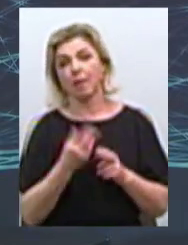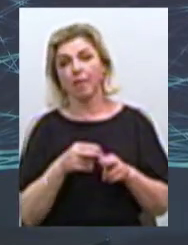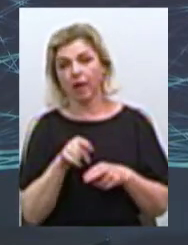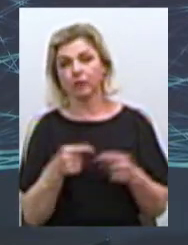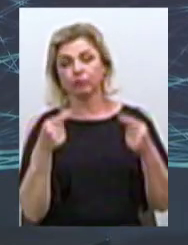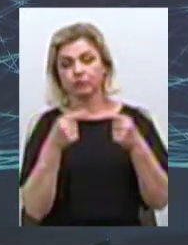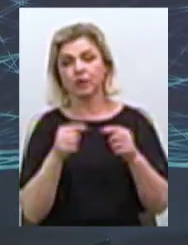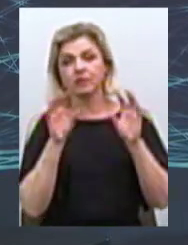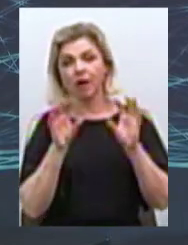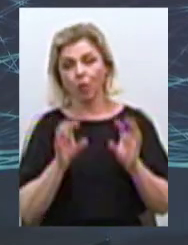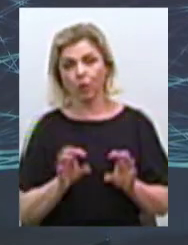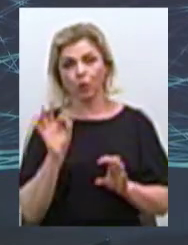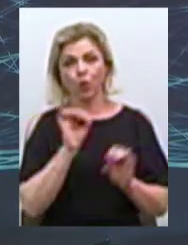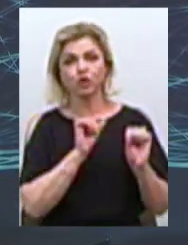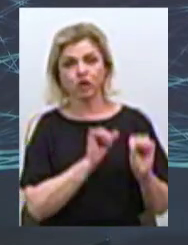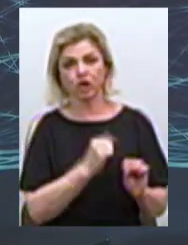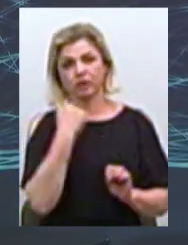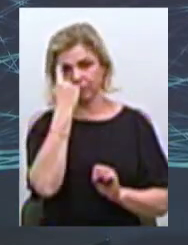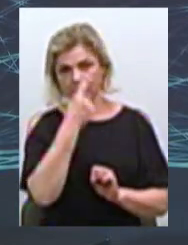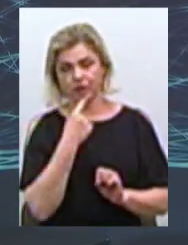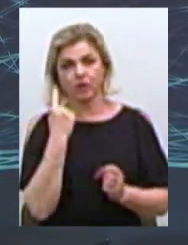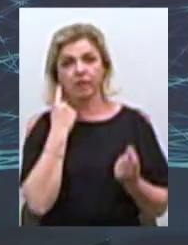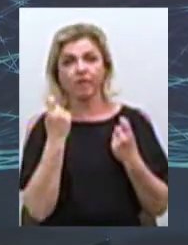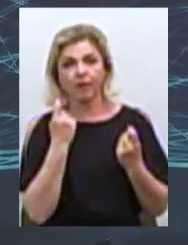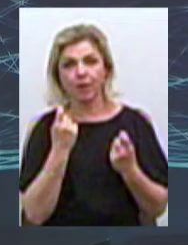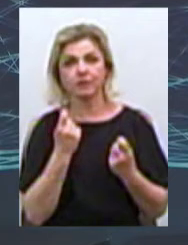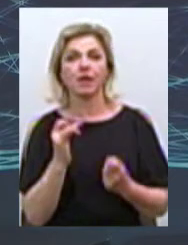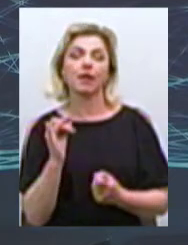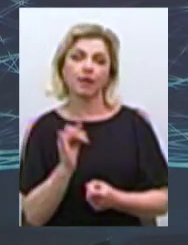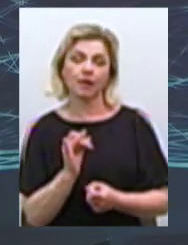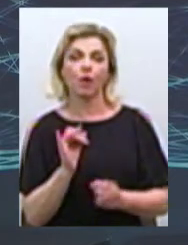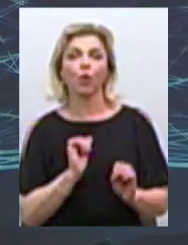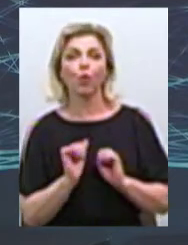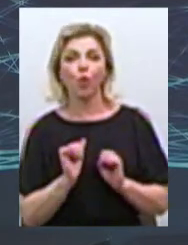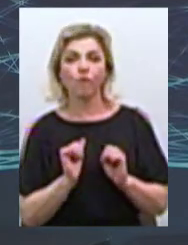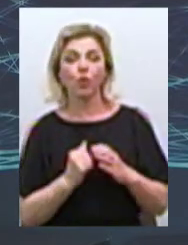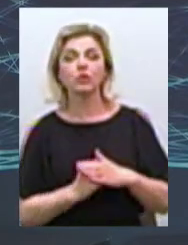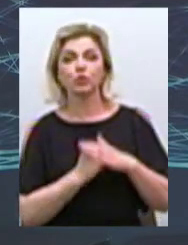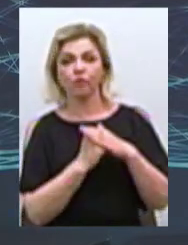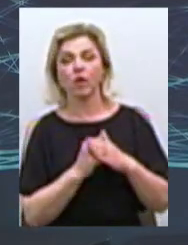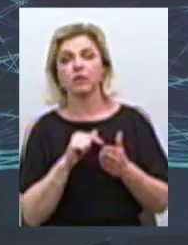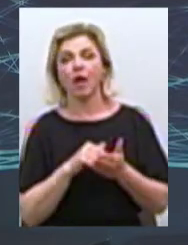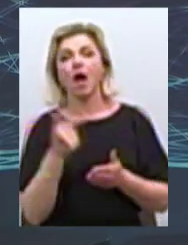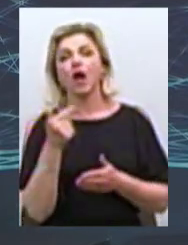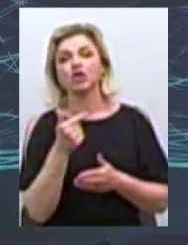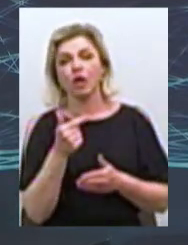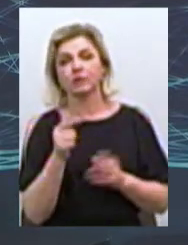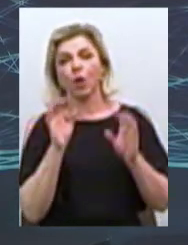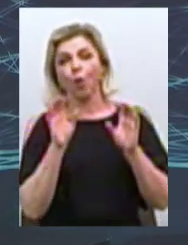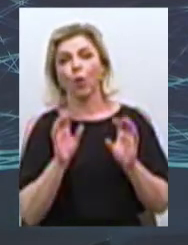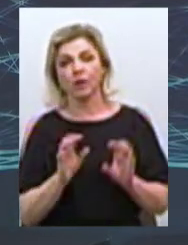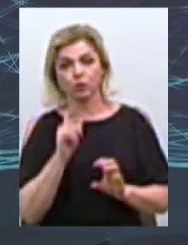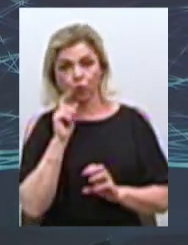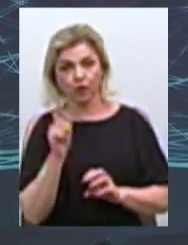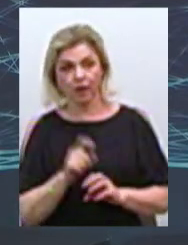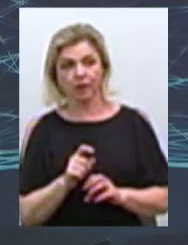згодом закону про захисту персональних данних і руководствуясь гражданським кодексом України,